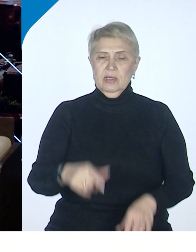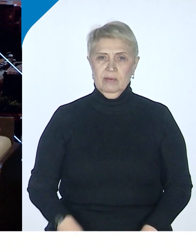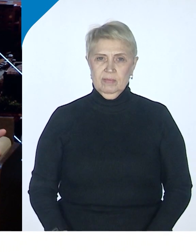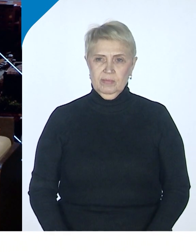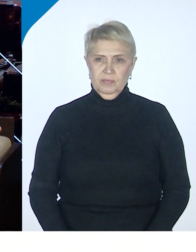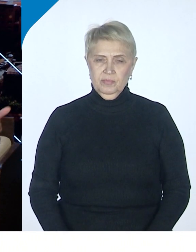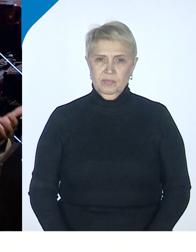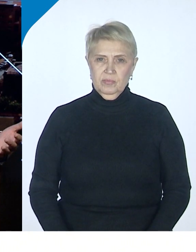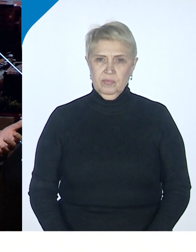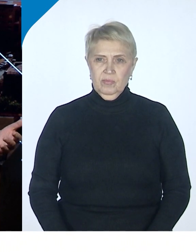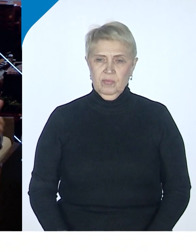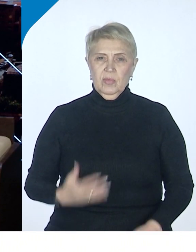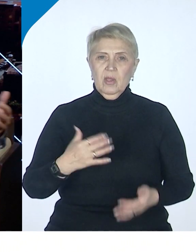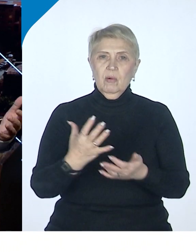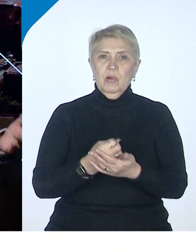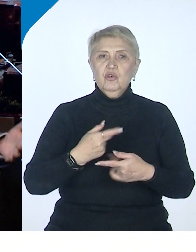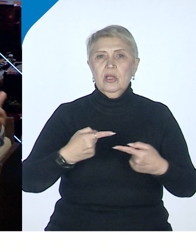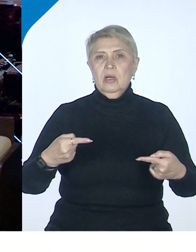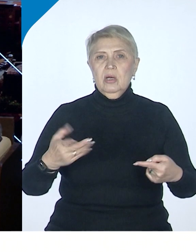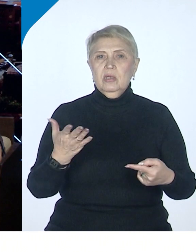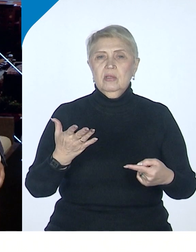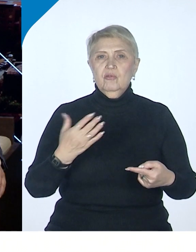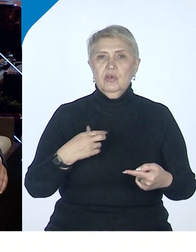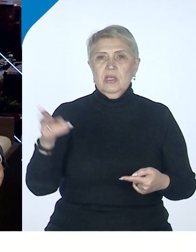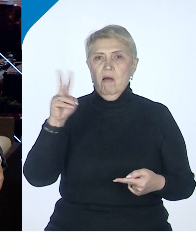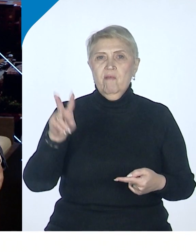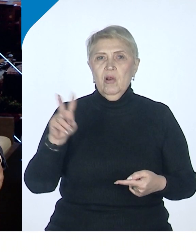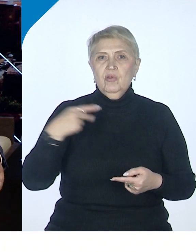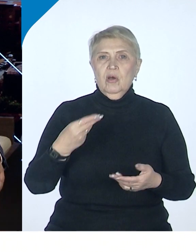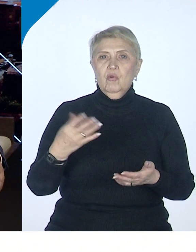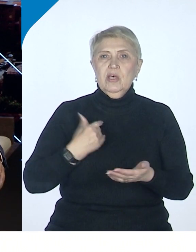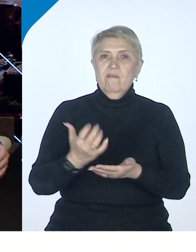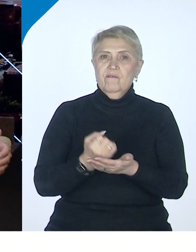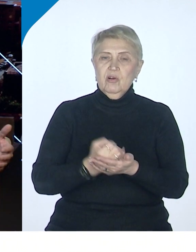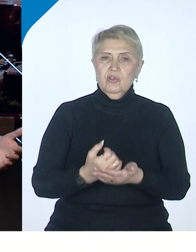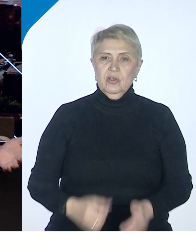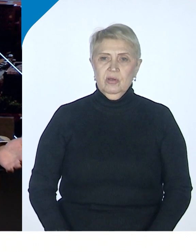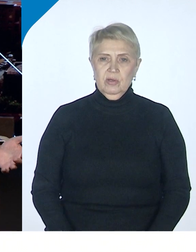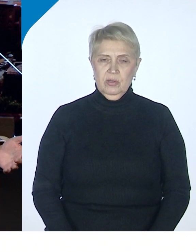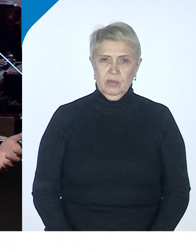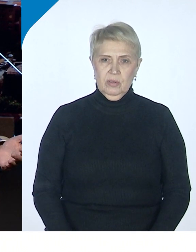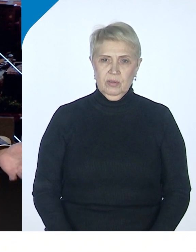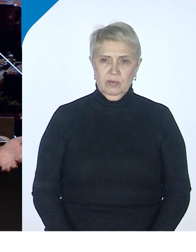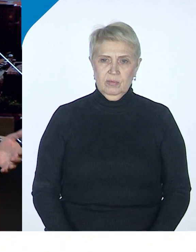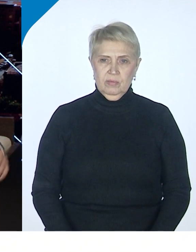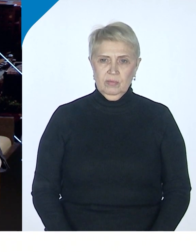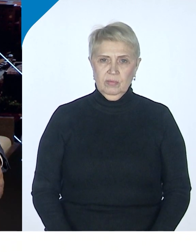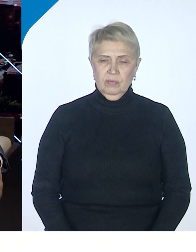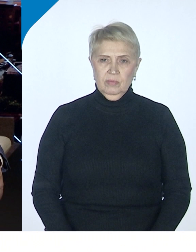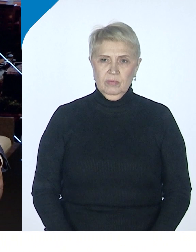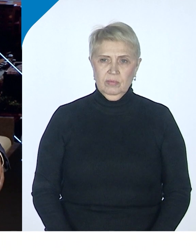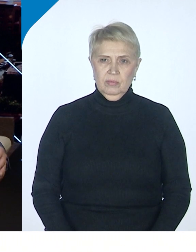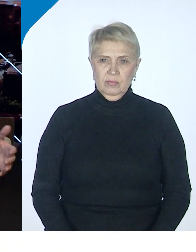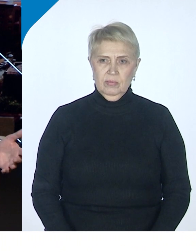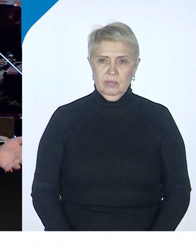с точки зрения получения там валютной выручки и все такое прочее. Вот. В конце концов,